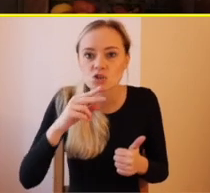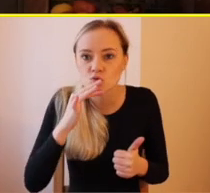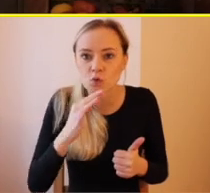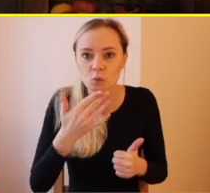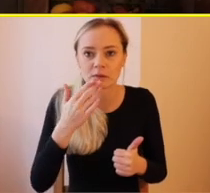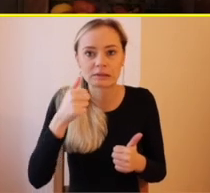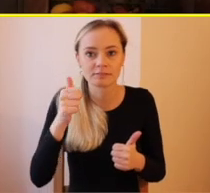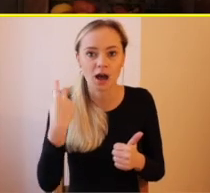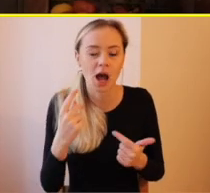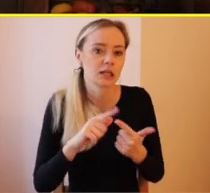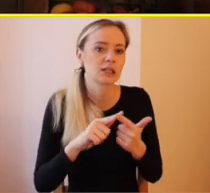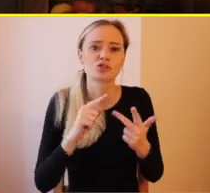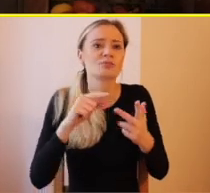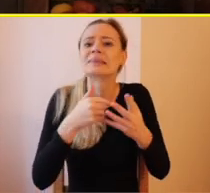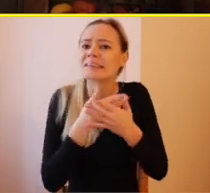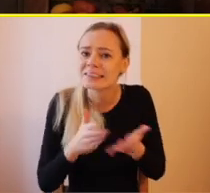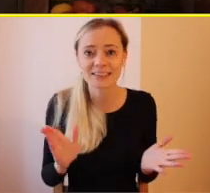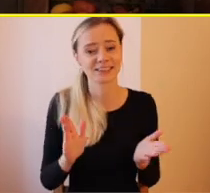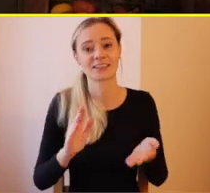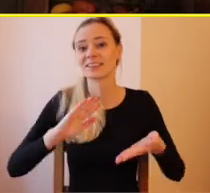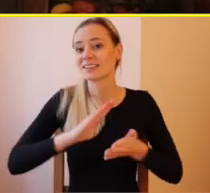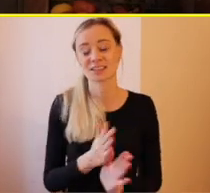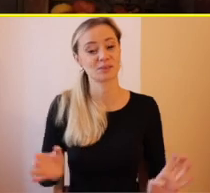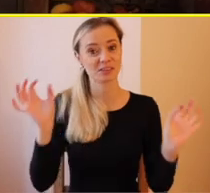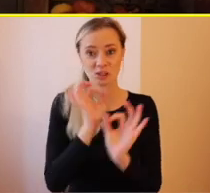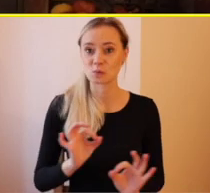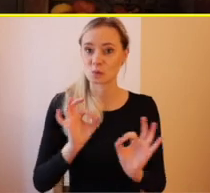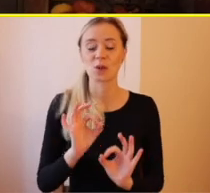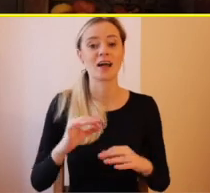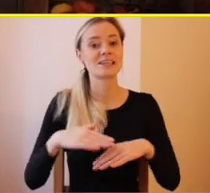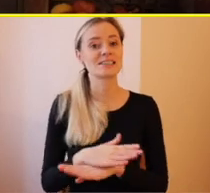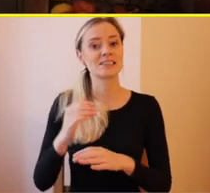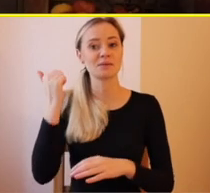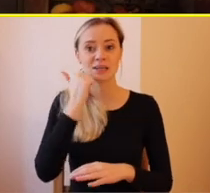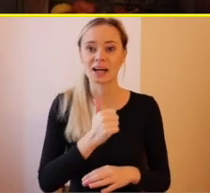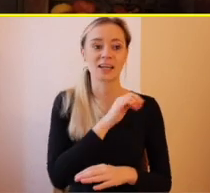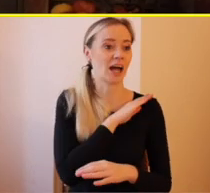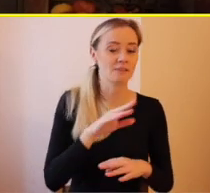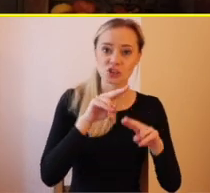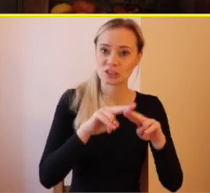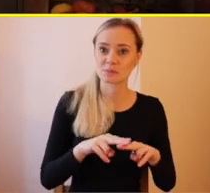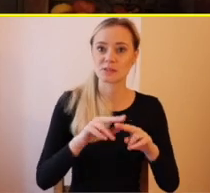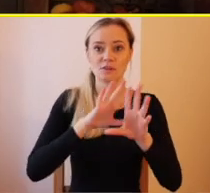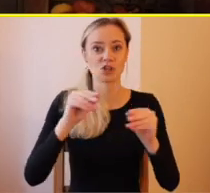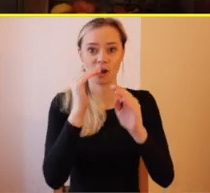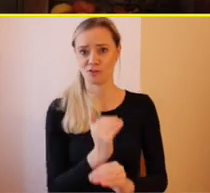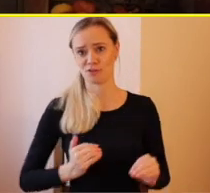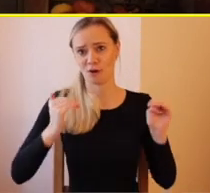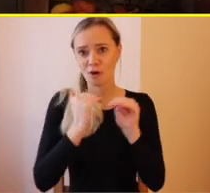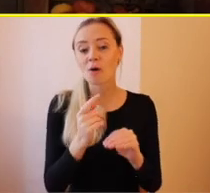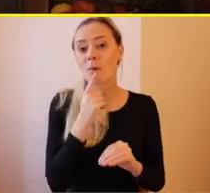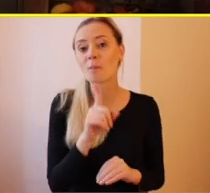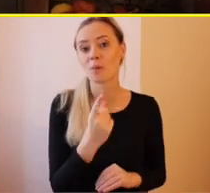prízvuk. Proste vždy to bolo na také úrovni, že sme proste všetci tu na rovnako. Vlastne hneď po tej